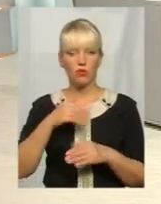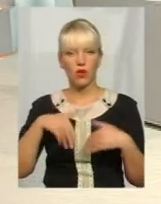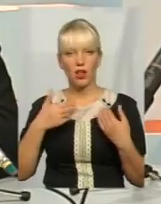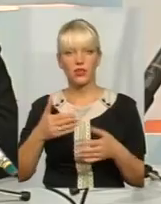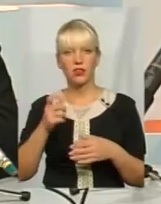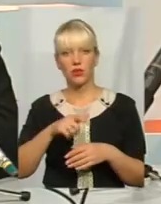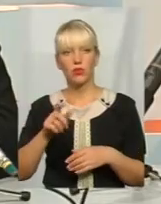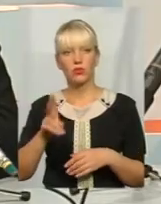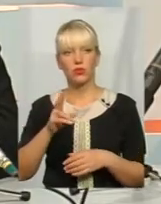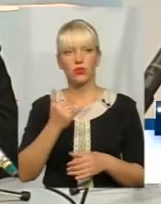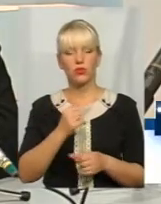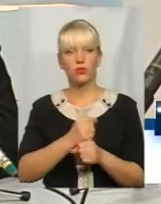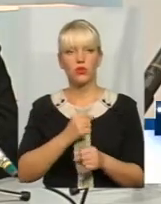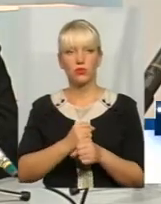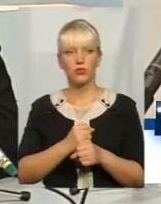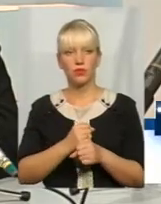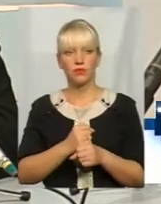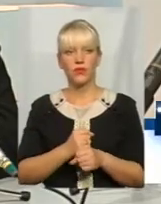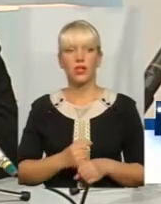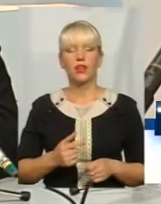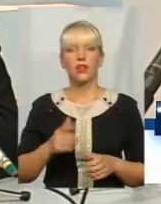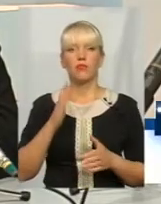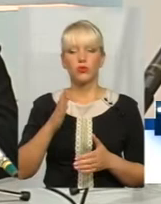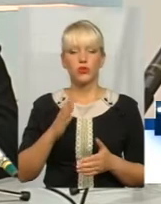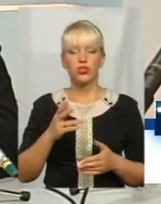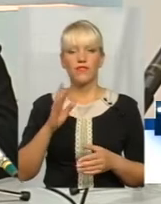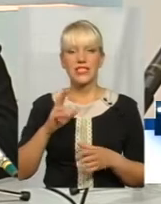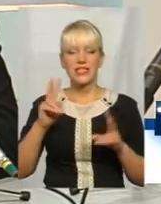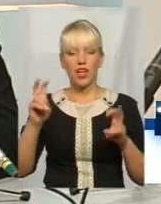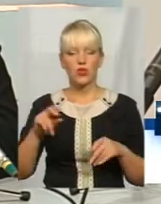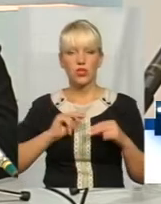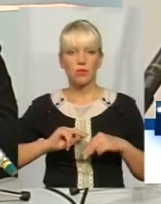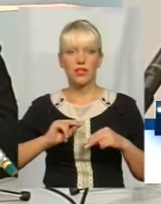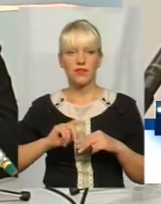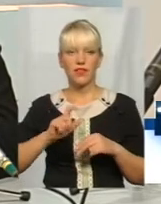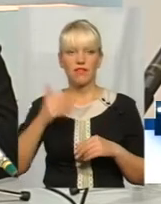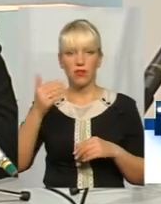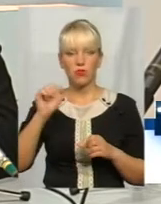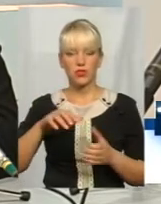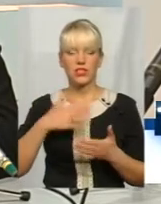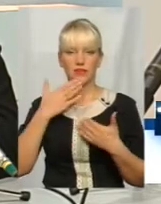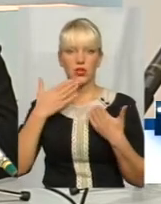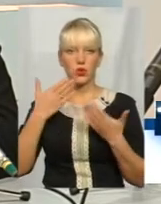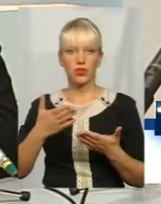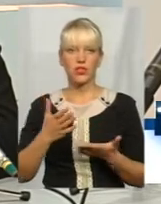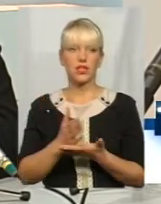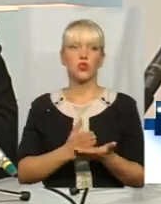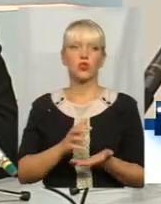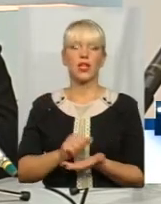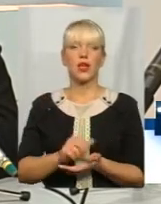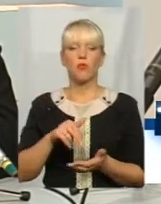на сьогоднішній день працюють і по це мріють. Будучи в статусі працівників, ви також можете звернутися до служби зайнятості і пройти те саме